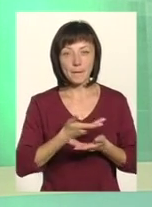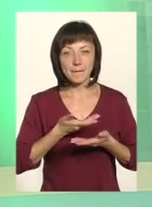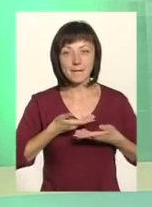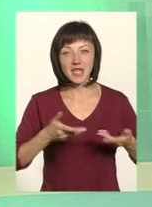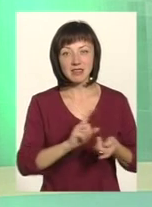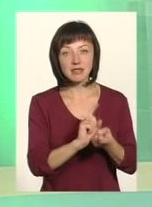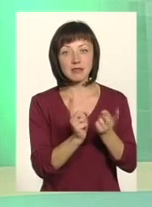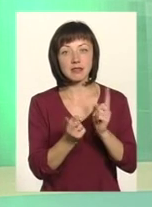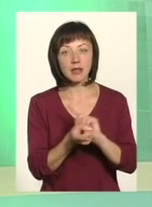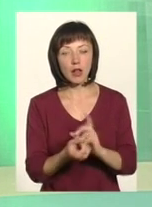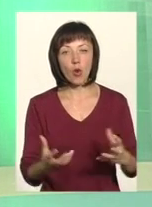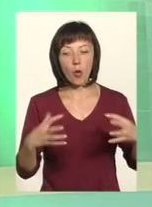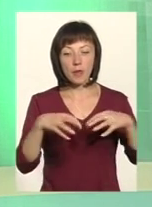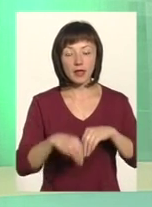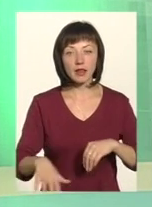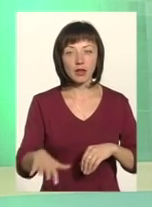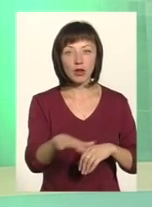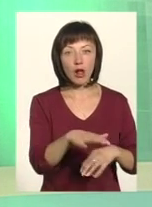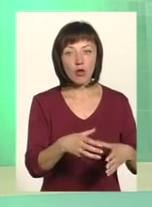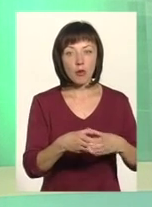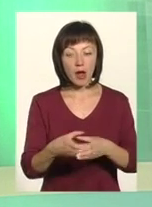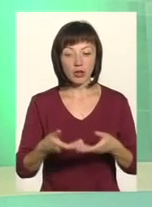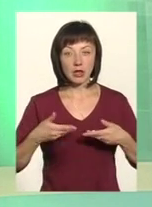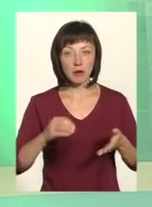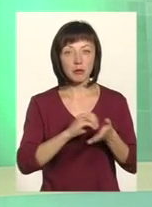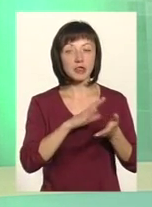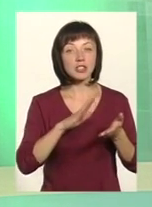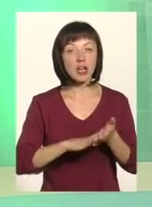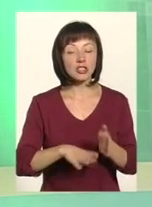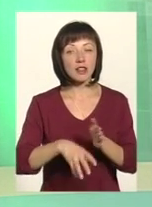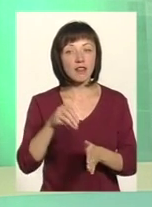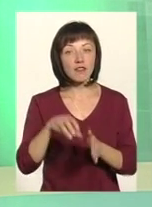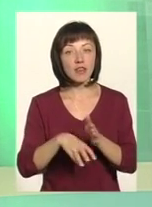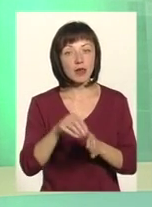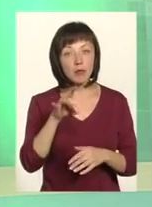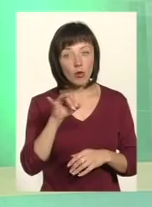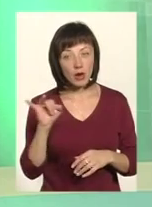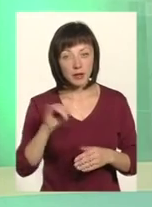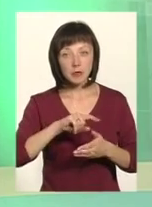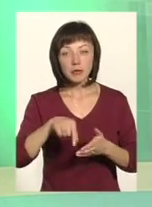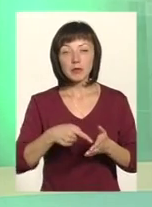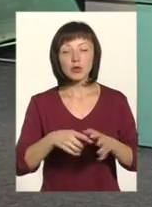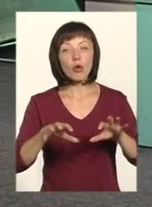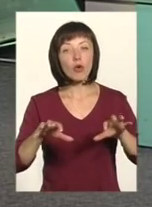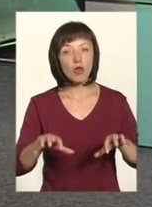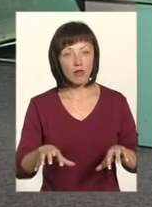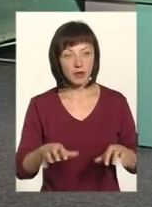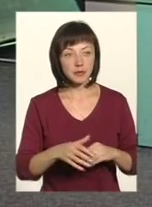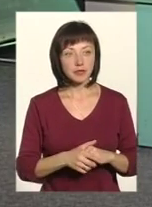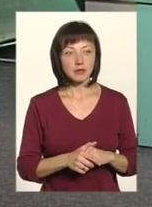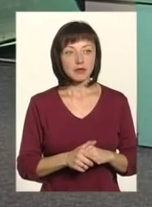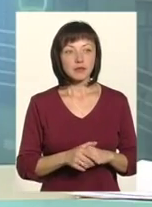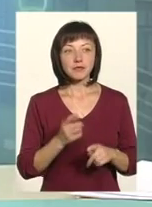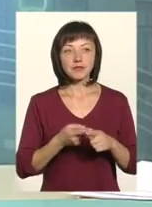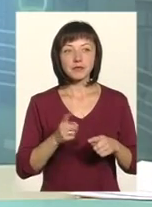територіальною громадою. І нам призначили вибори об'єднаної територіальної громади і вибори міського голови. Тому це